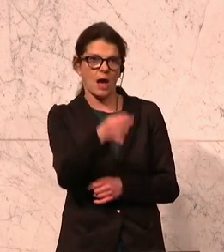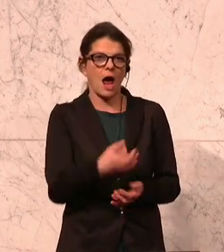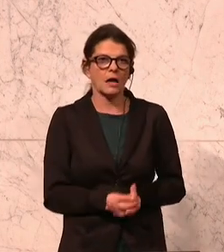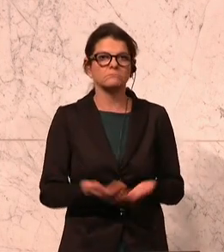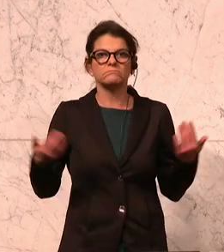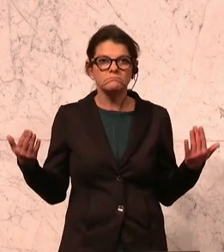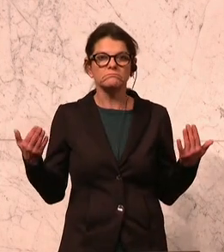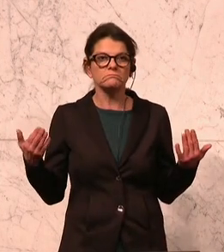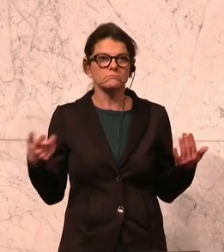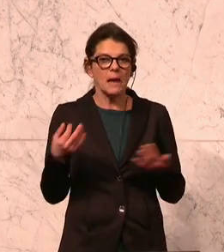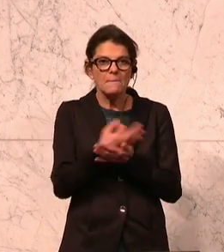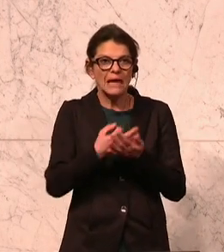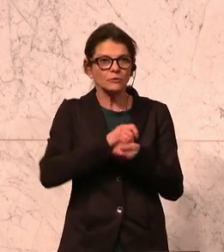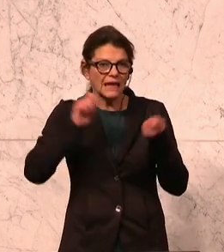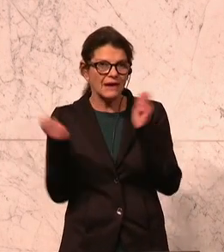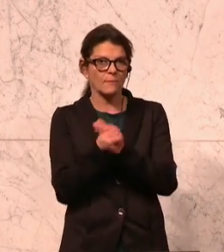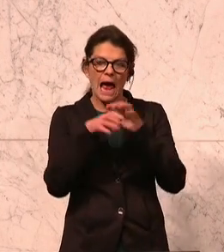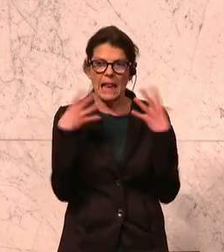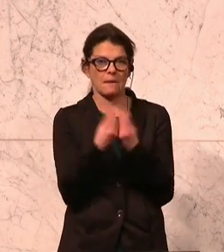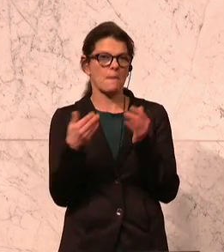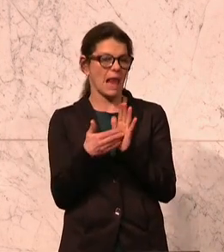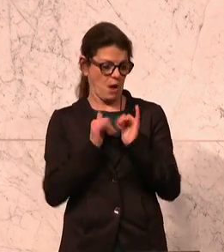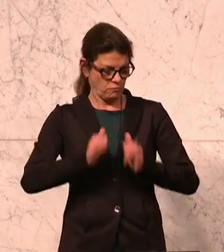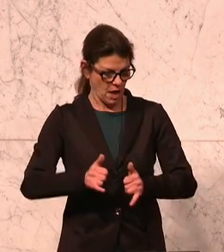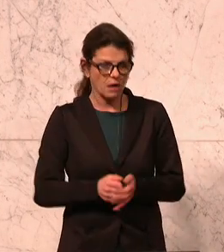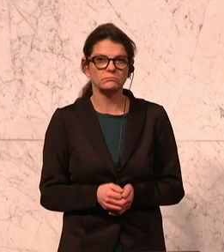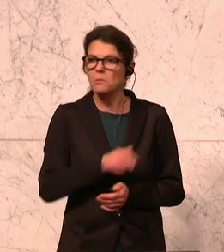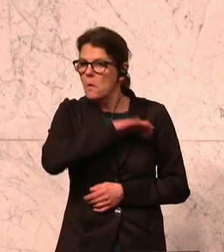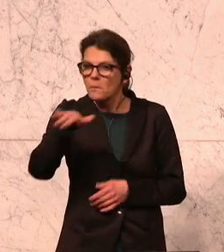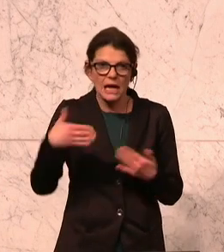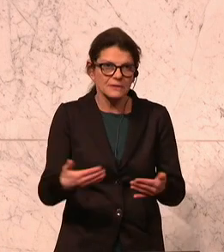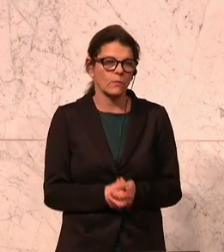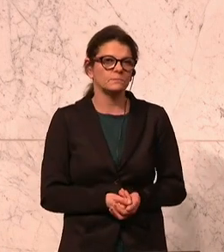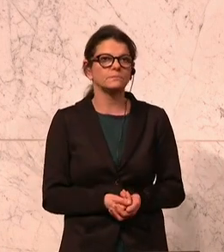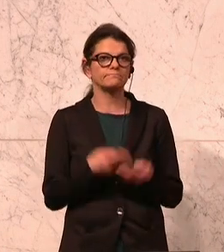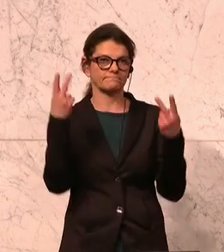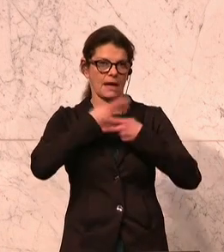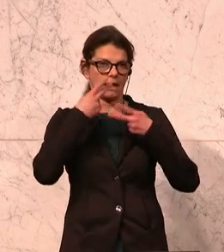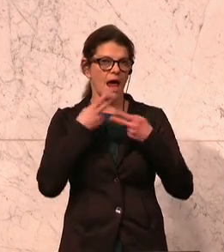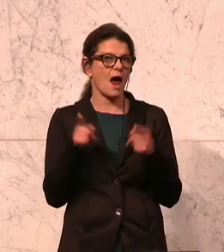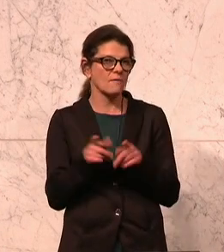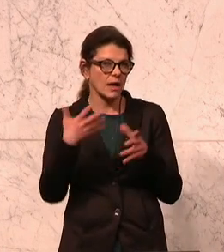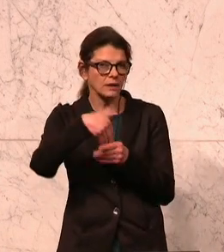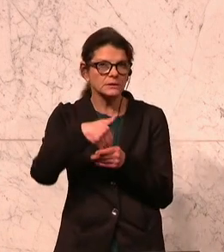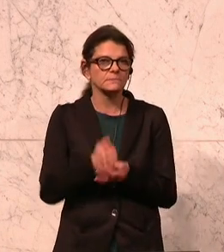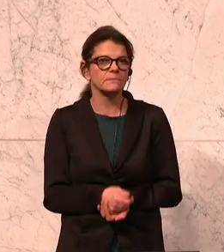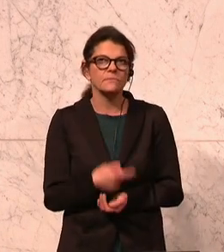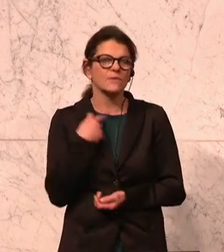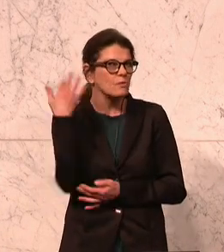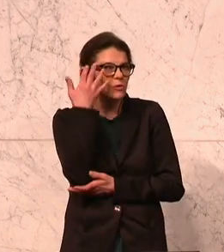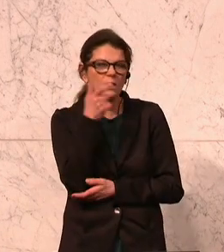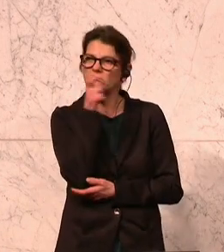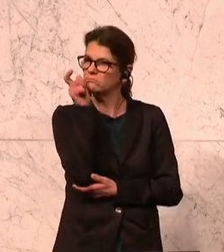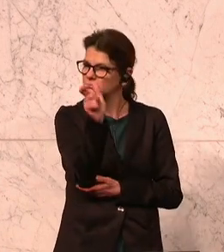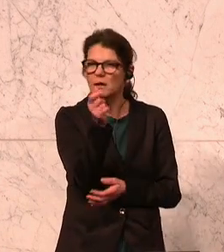dass es eine Bildungsreform insgesamt braucht, wie überall, weil es natürlich auch darum geht, über den Begriff Bildung zu